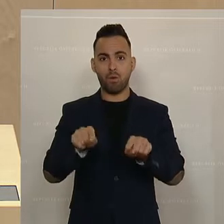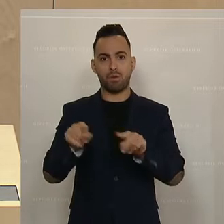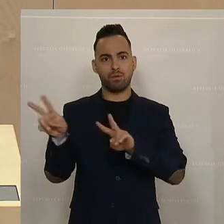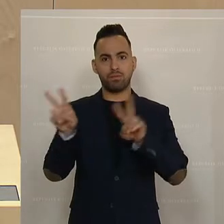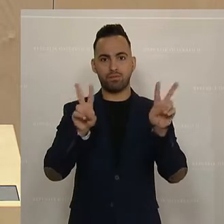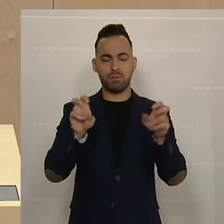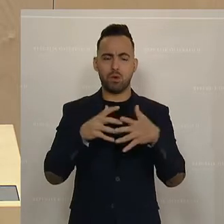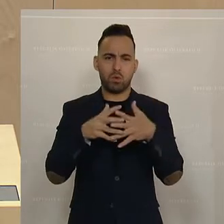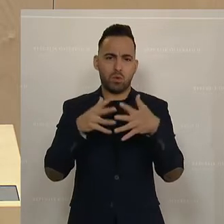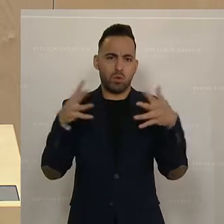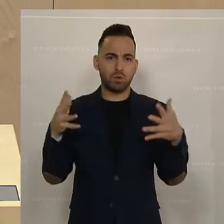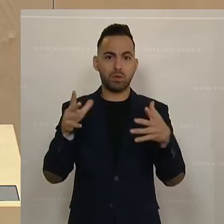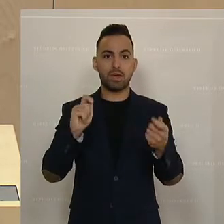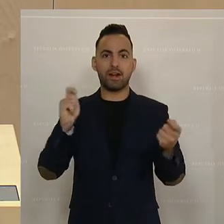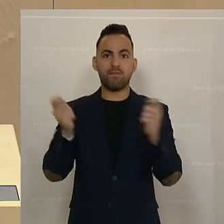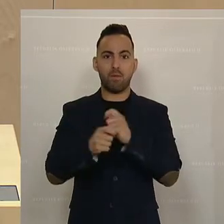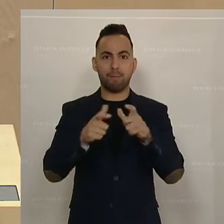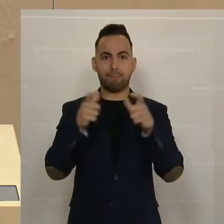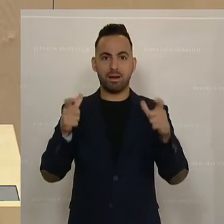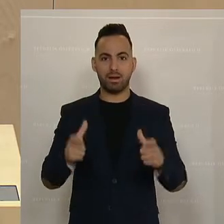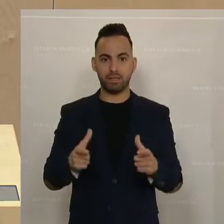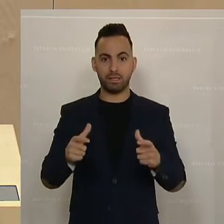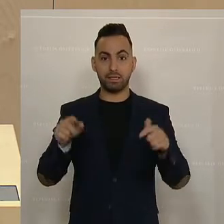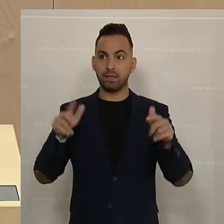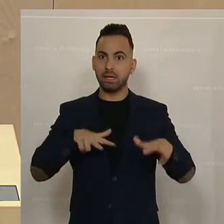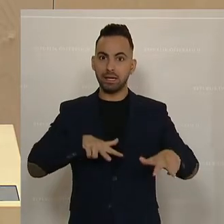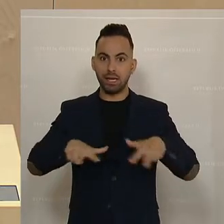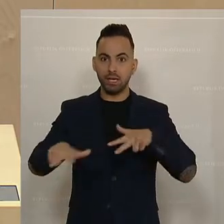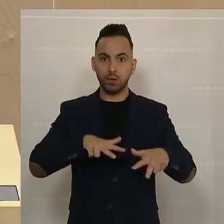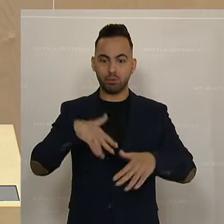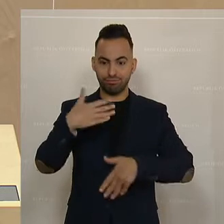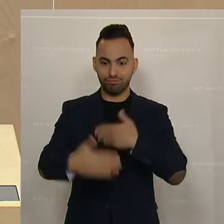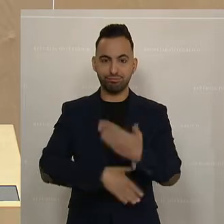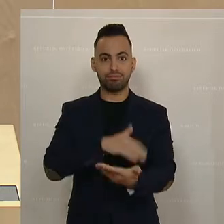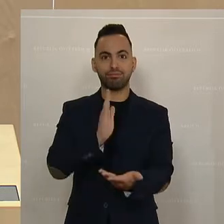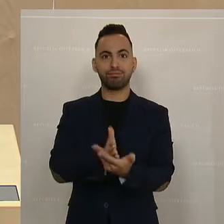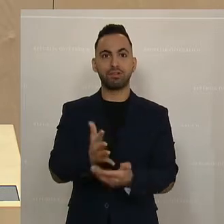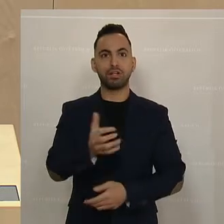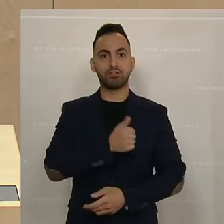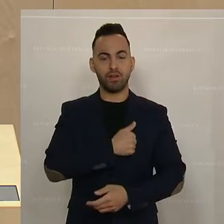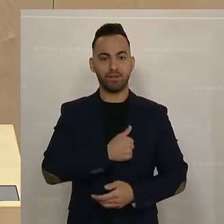riesigen und wichtigen Reformpaket, das diese Regierung auf den Weg gebracht hat.